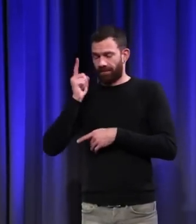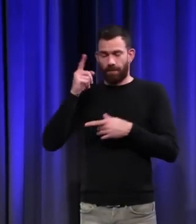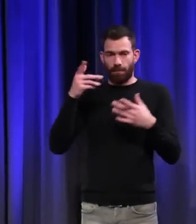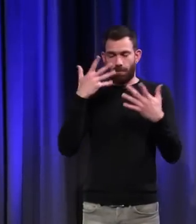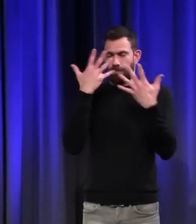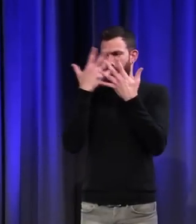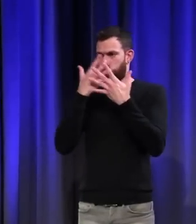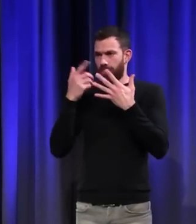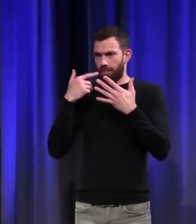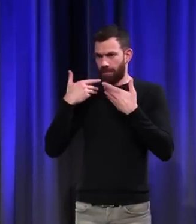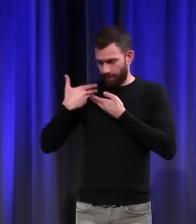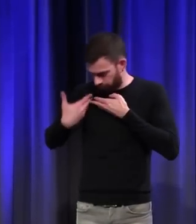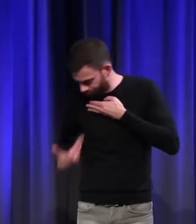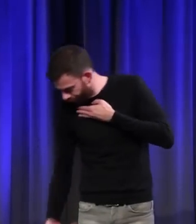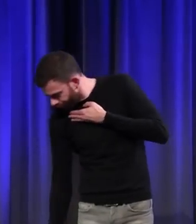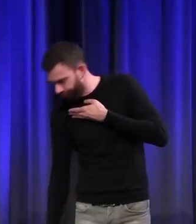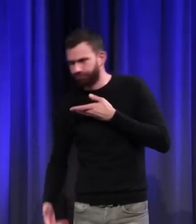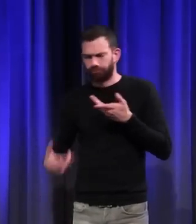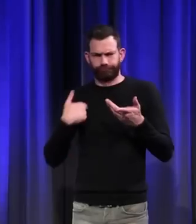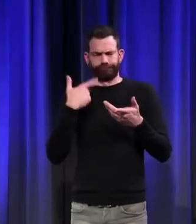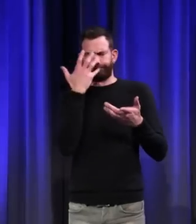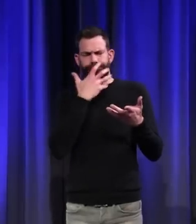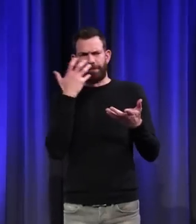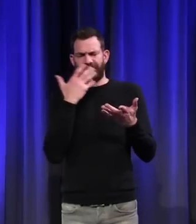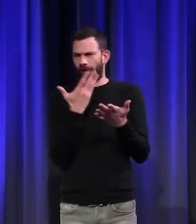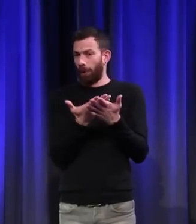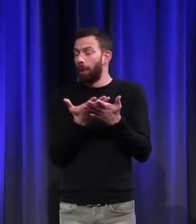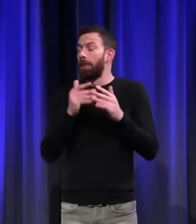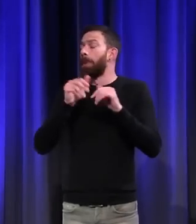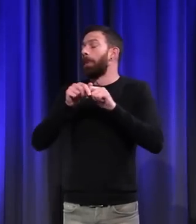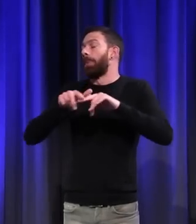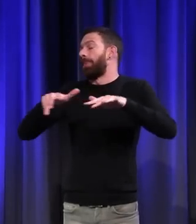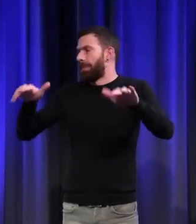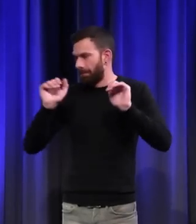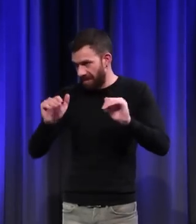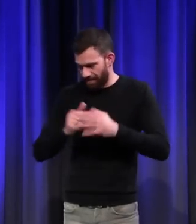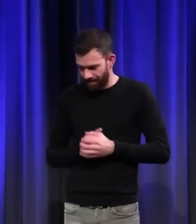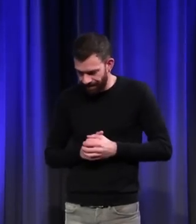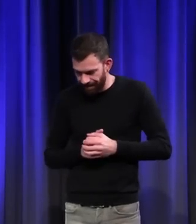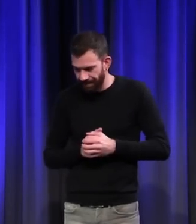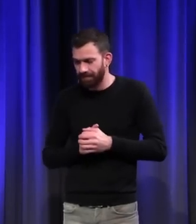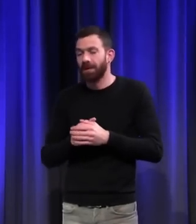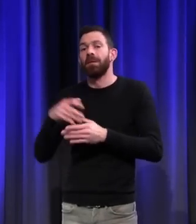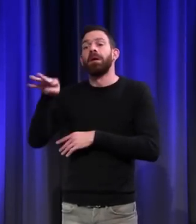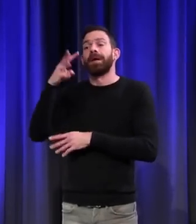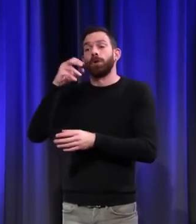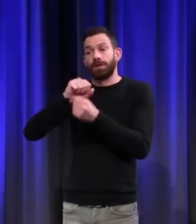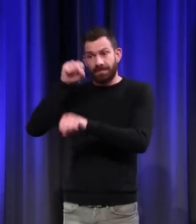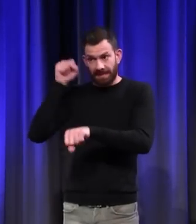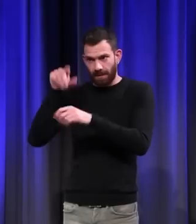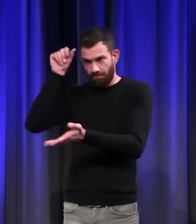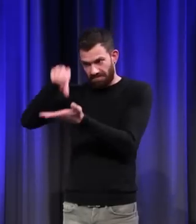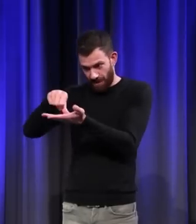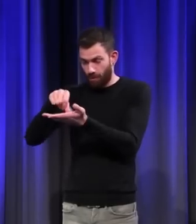'aux chevilles. Ça semble monstrueux. Puis ça s'impose quand même. Et puis, au milieu du 14e siècle, c'est le